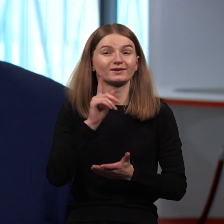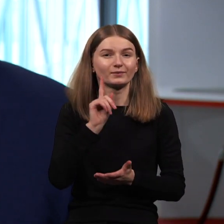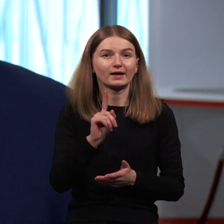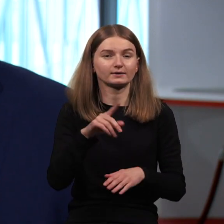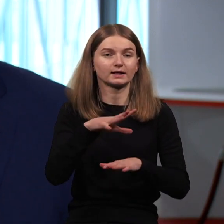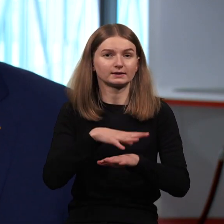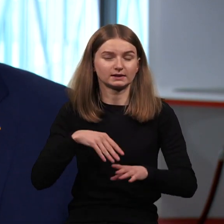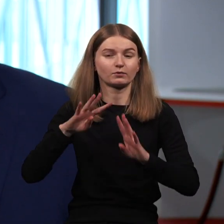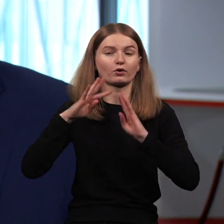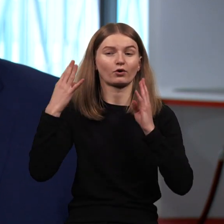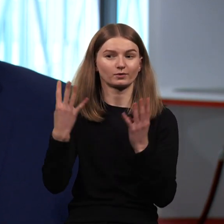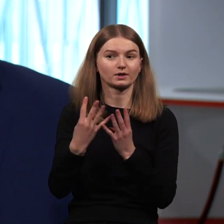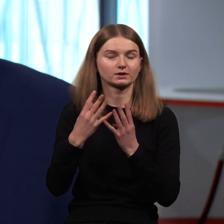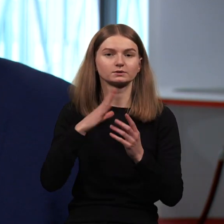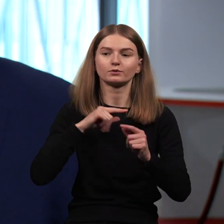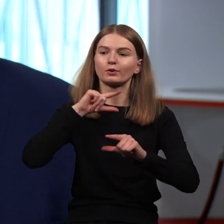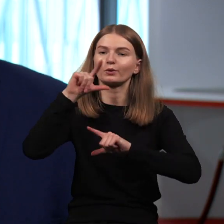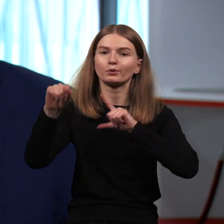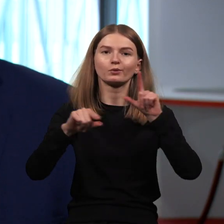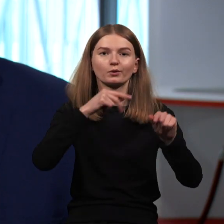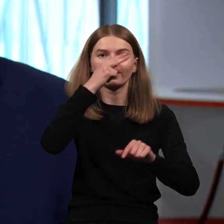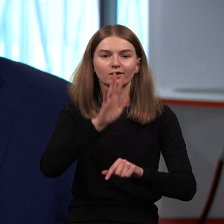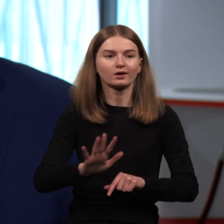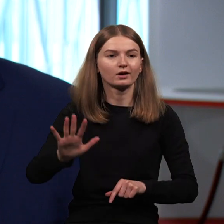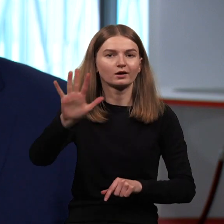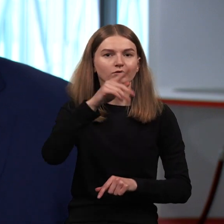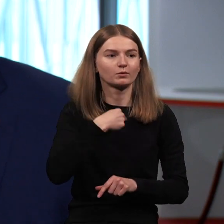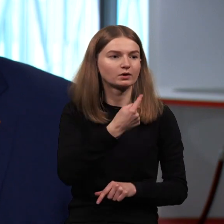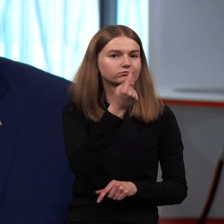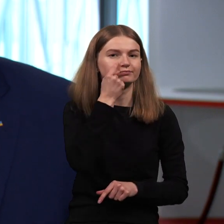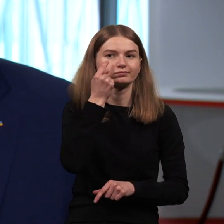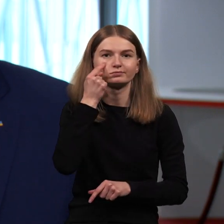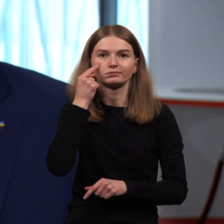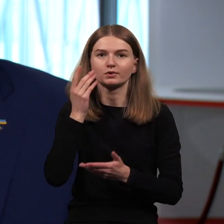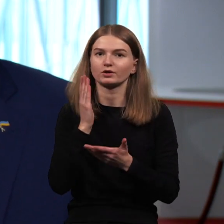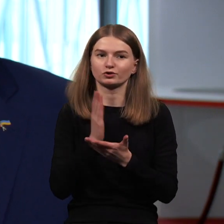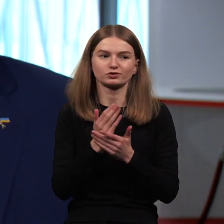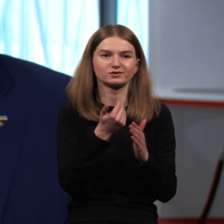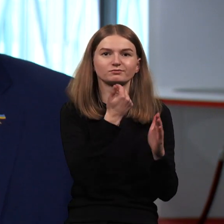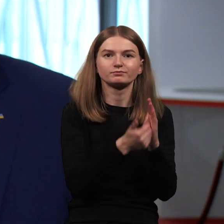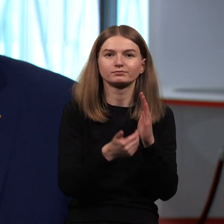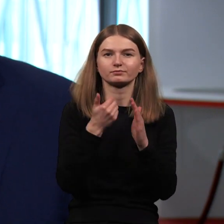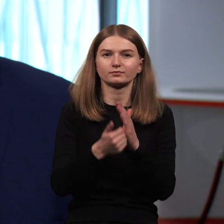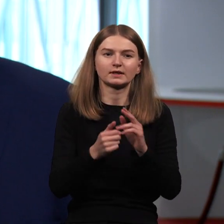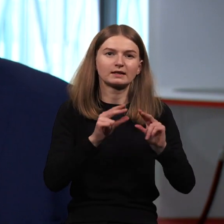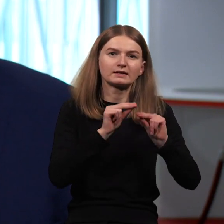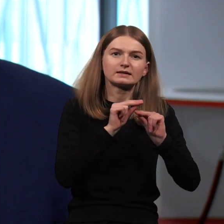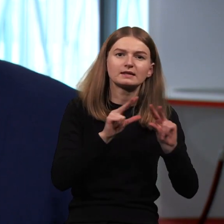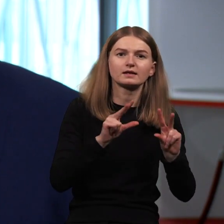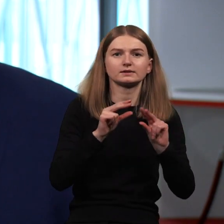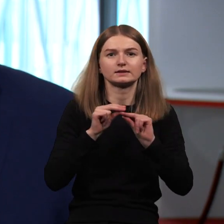komitetas pavažinėjo po Lietuvą, mes pamatėm ir daugybę nesėkmiau. Ir šitas